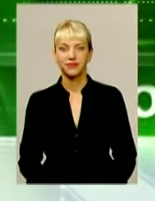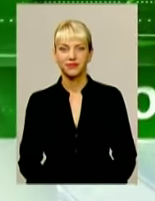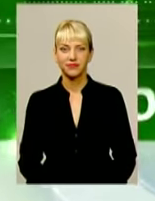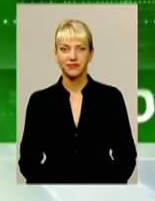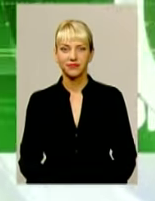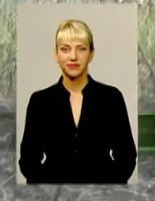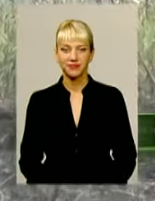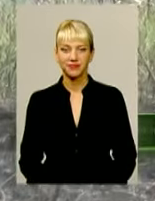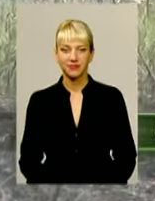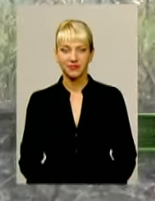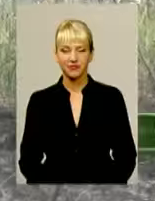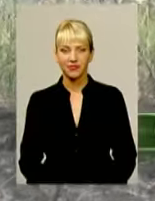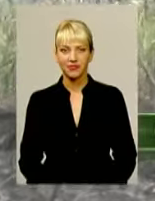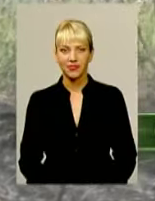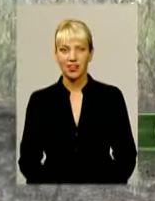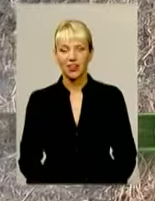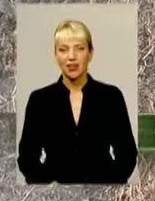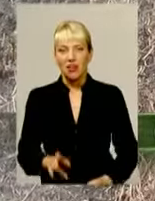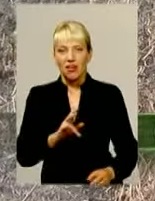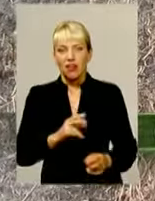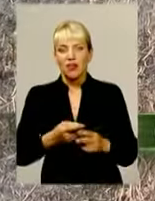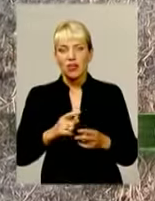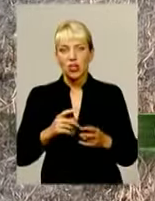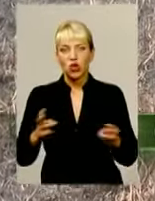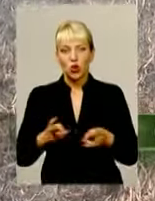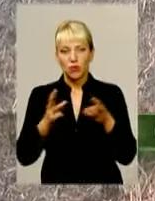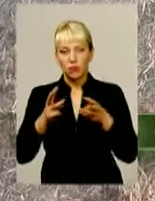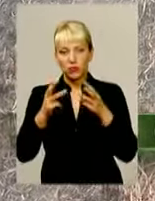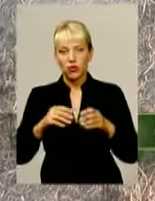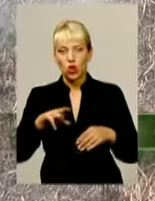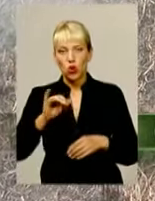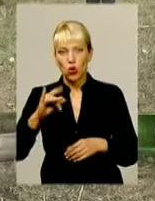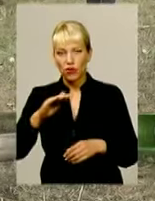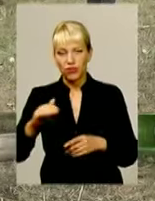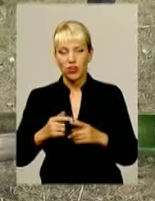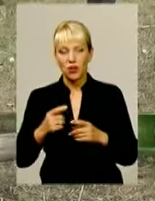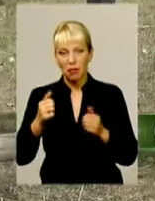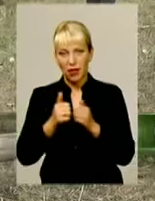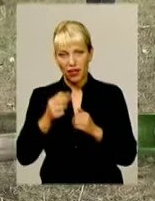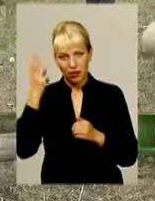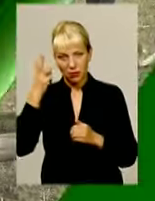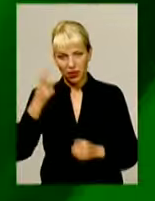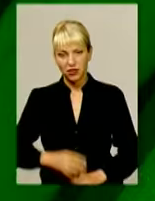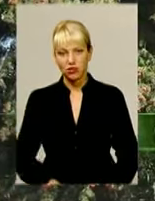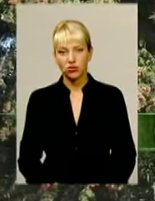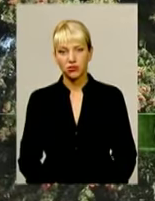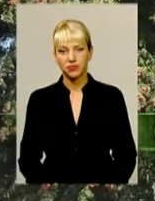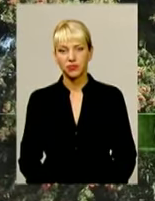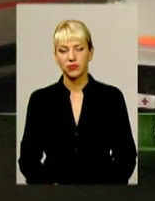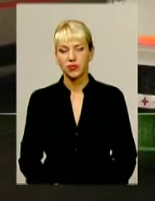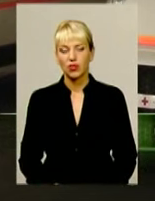Музика Підступність торф'яних пожеж. Третю добу біля Хмельницького горять торф'яники. Музика